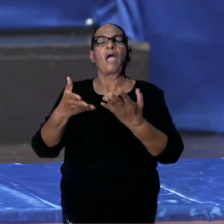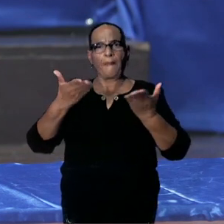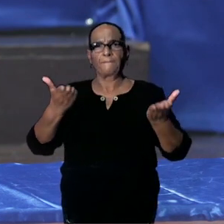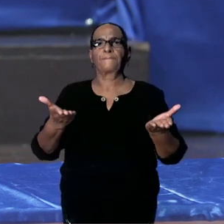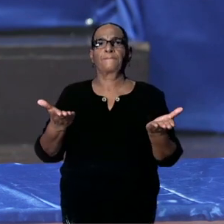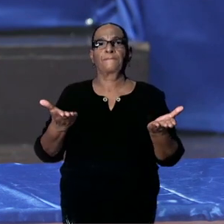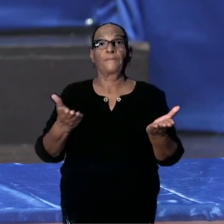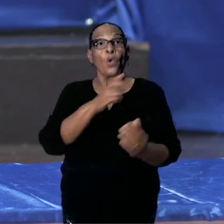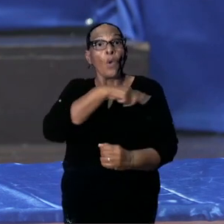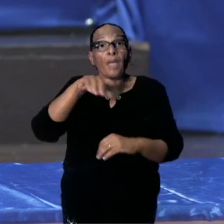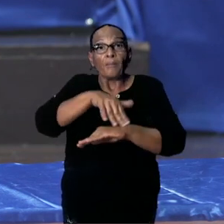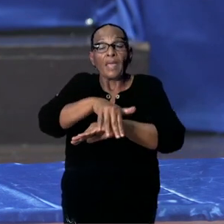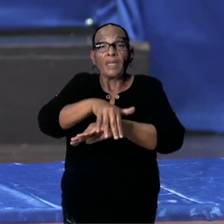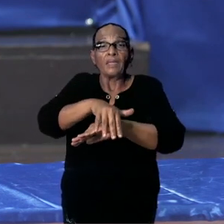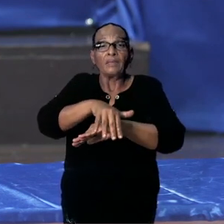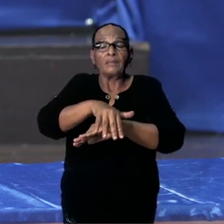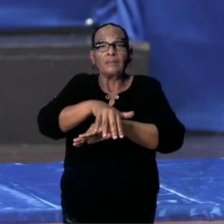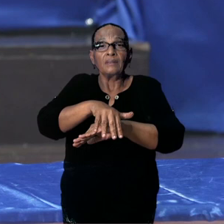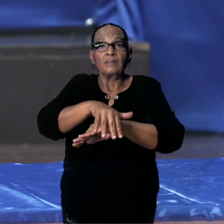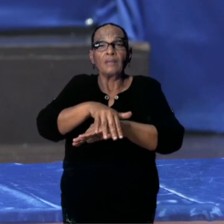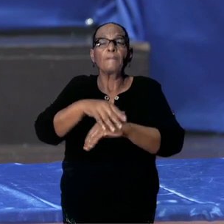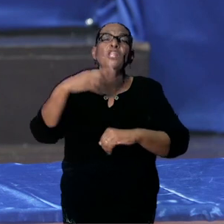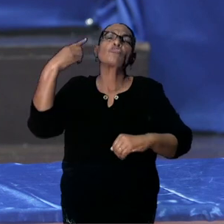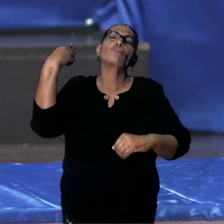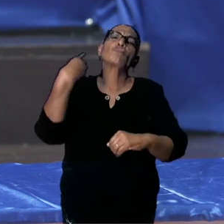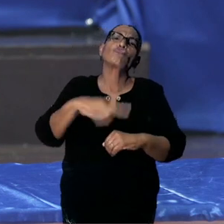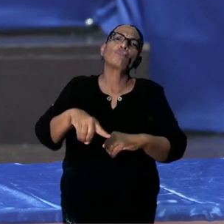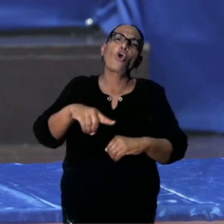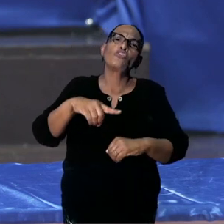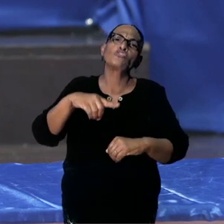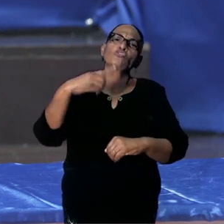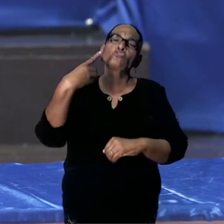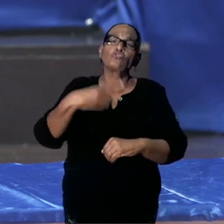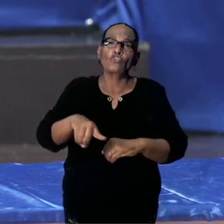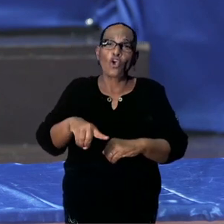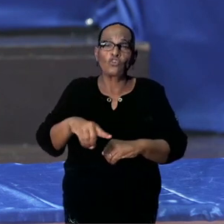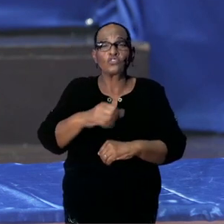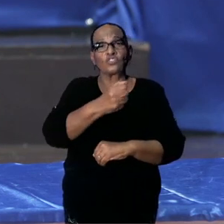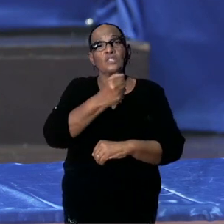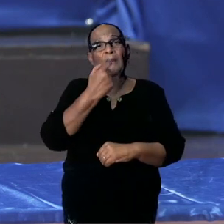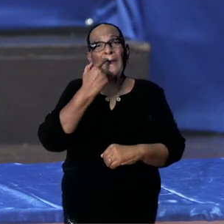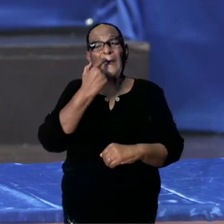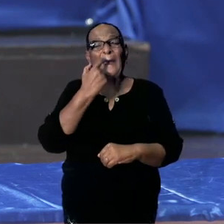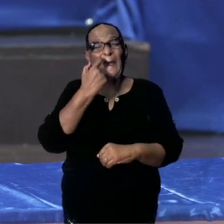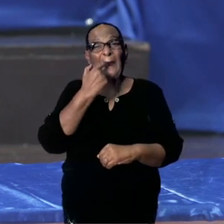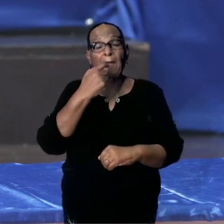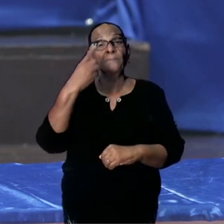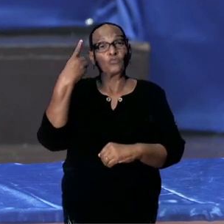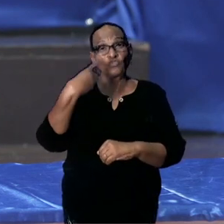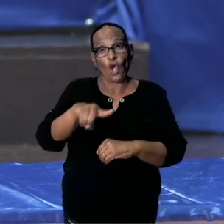zijn heel blij omdat duizend van COVID-shield betekent, COVID-shield is AstraZeneca,